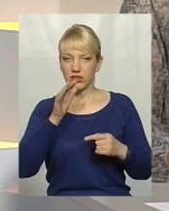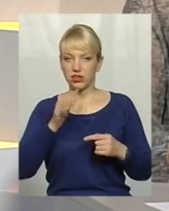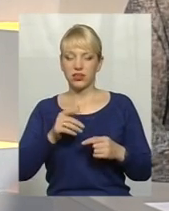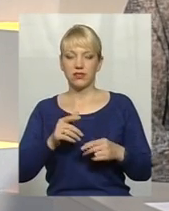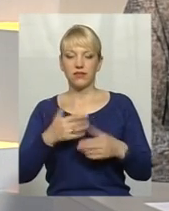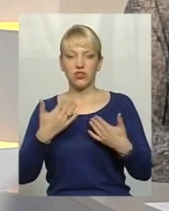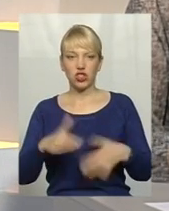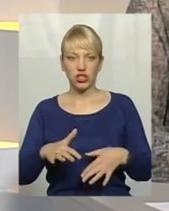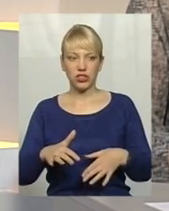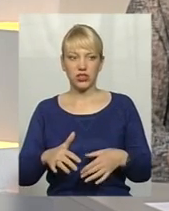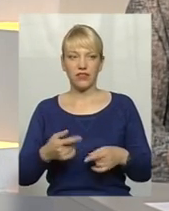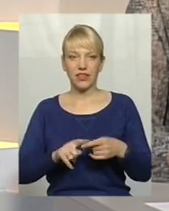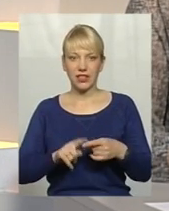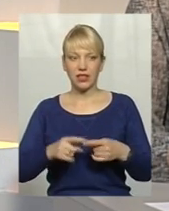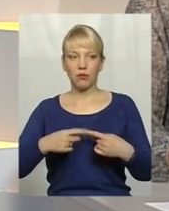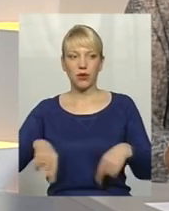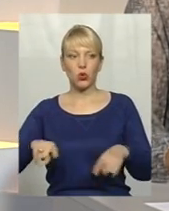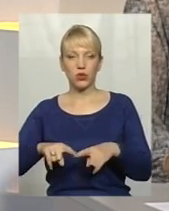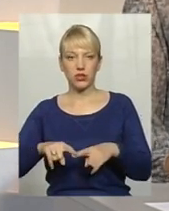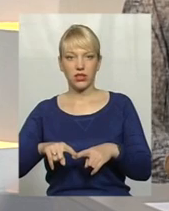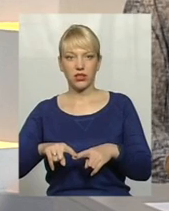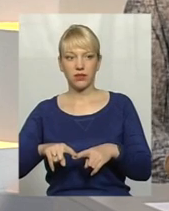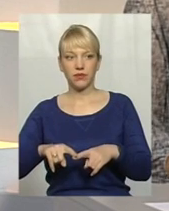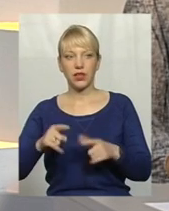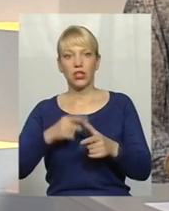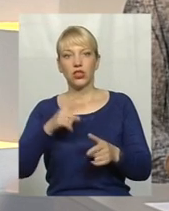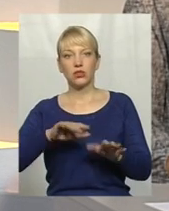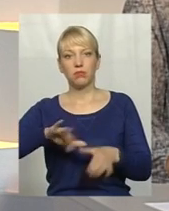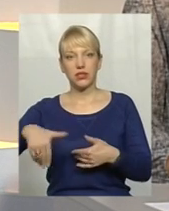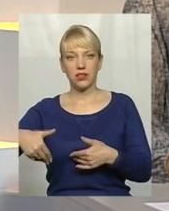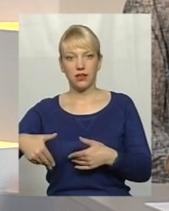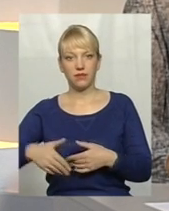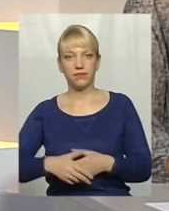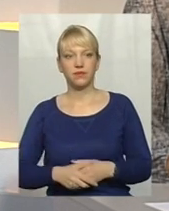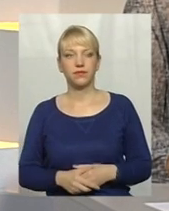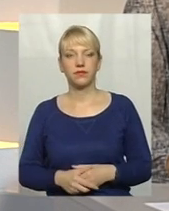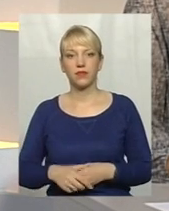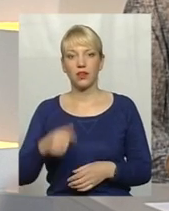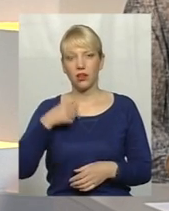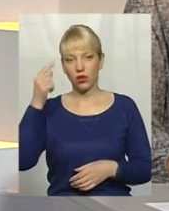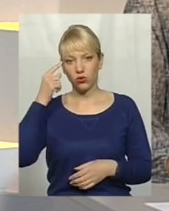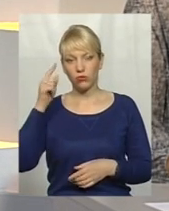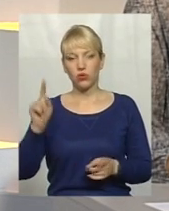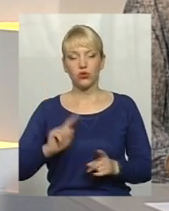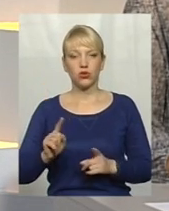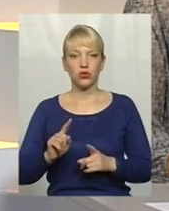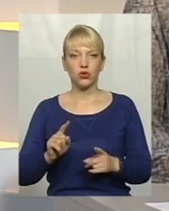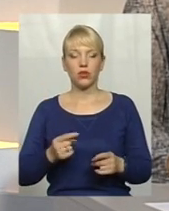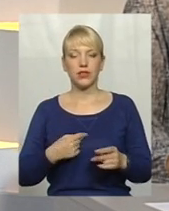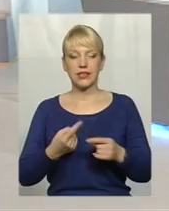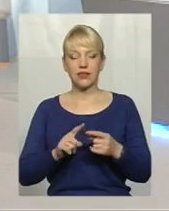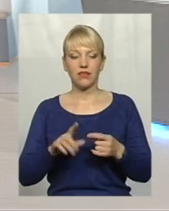безпосередньо в тих підрозділах? Чи після? Я думаю, повне коло цього має